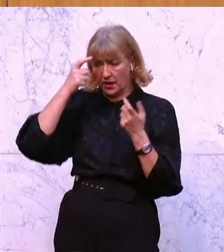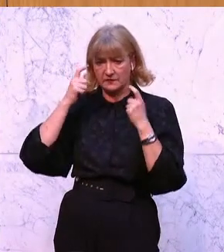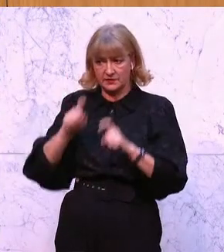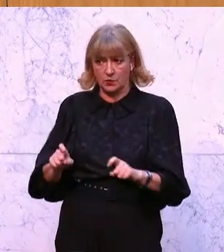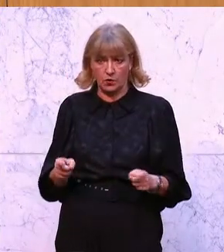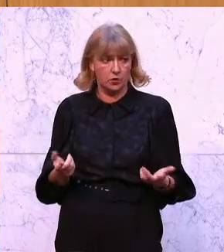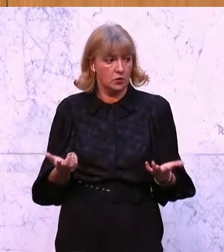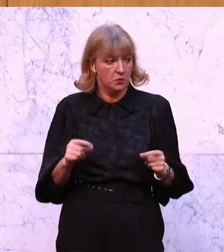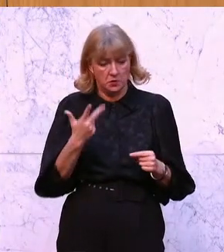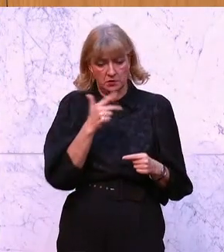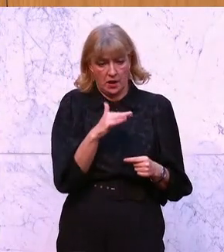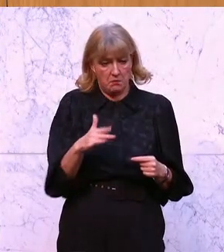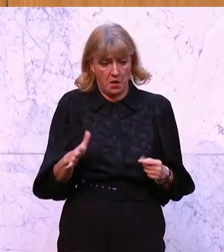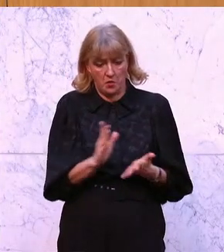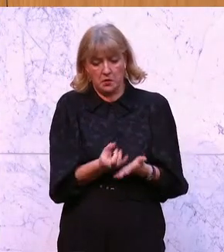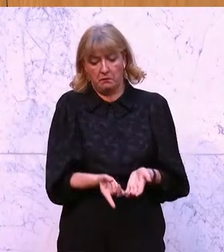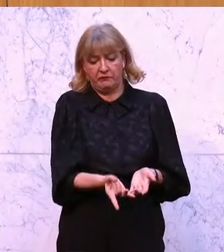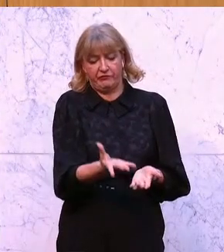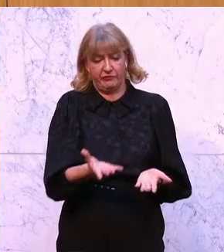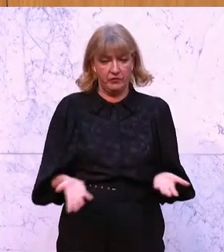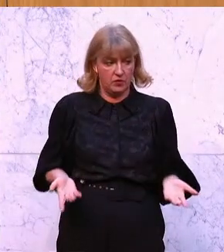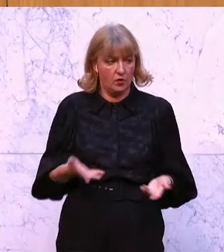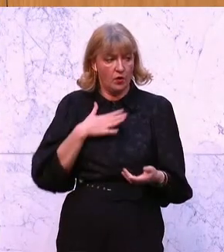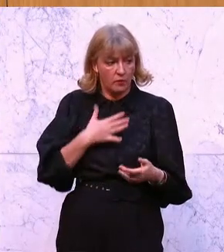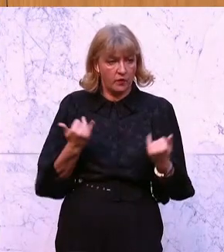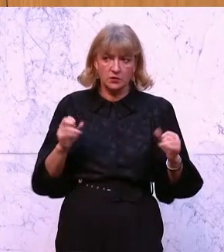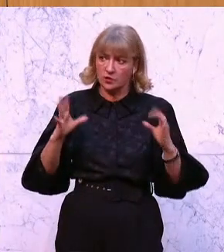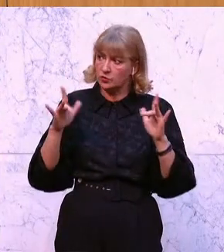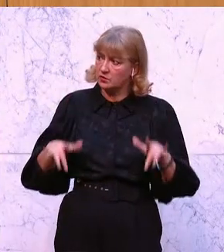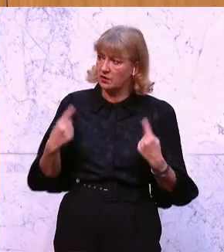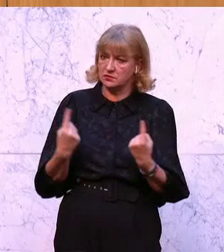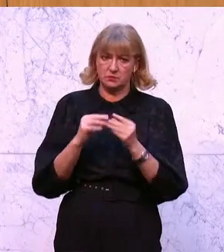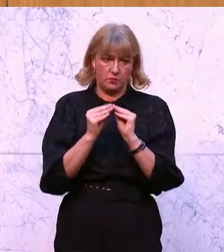wird hier mit drei Millionen abgespeist und das trotz der aktuellen Probleme.